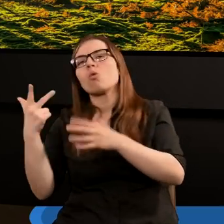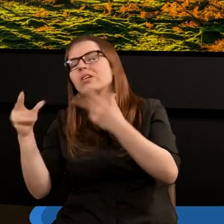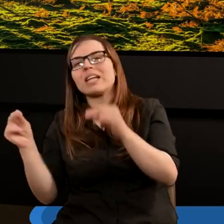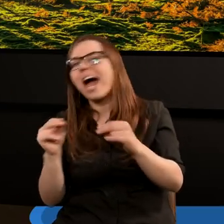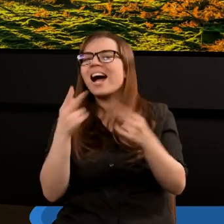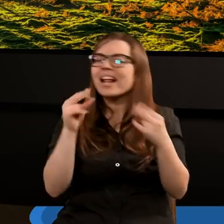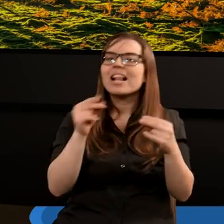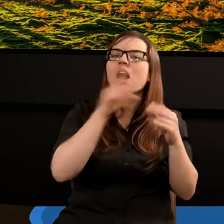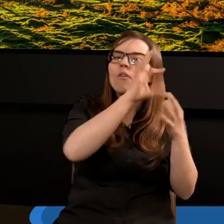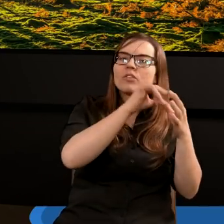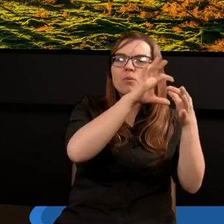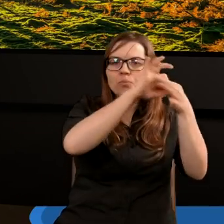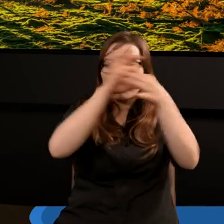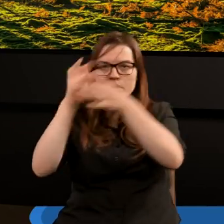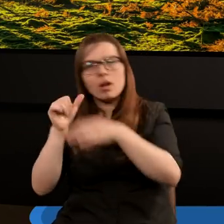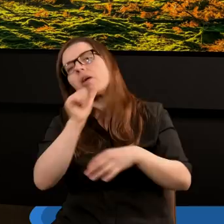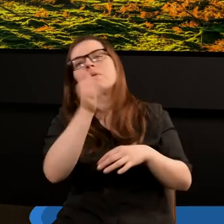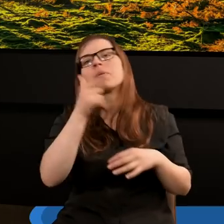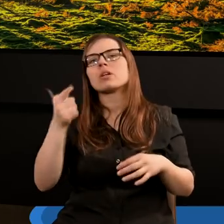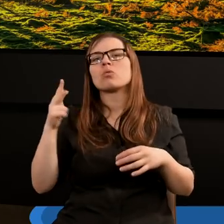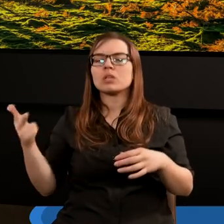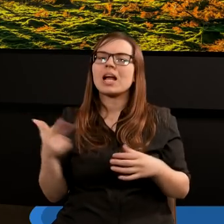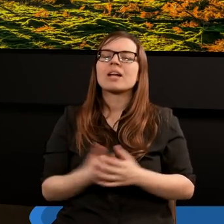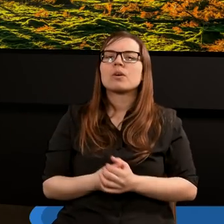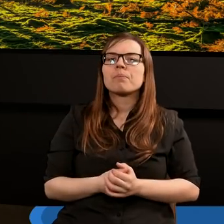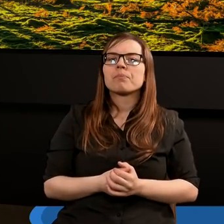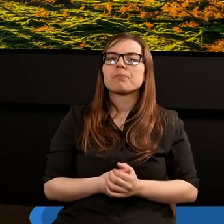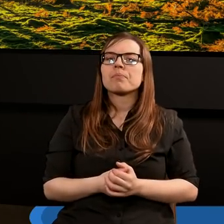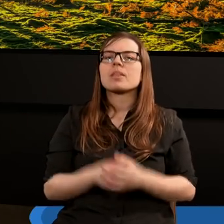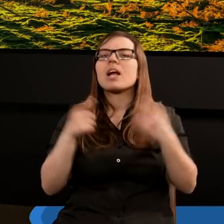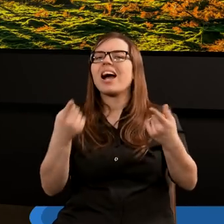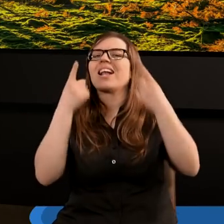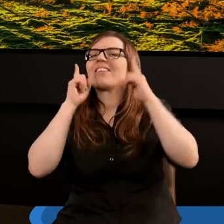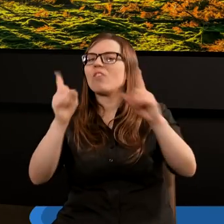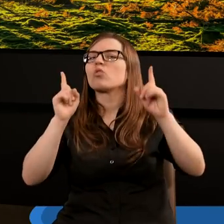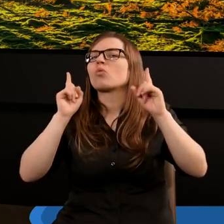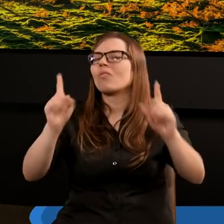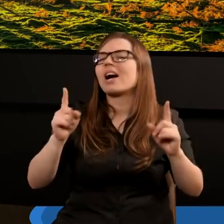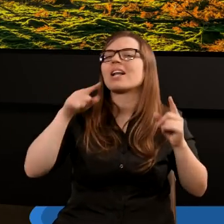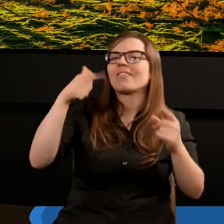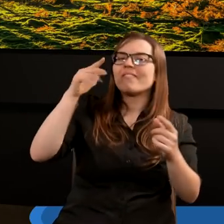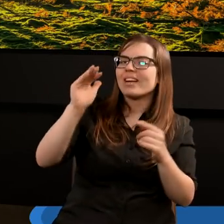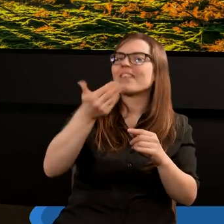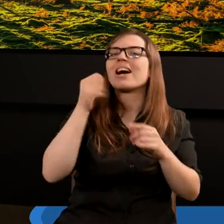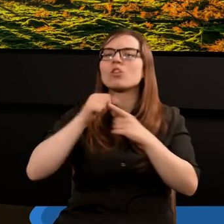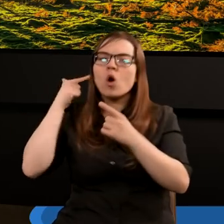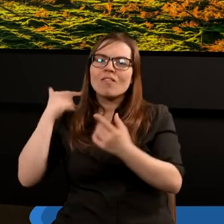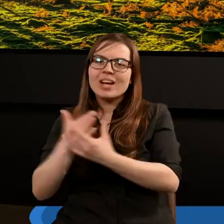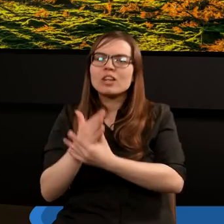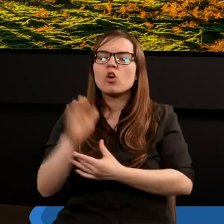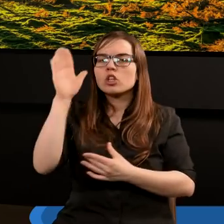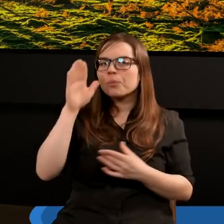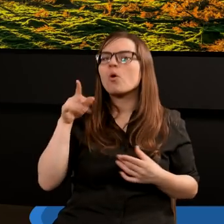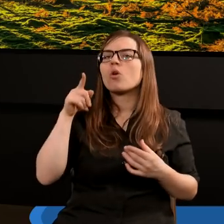zgłębiać, bo już dotykamy ósmego wiersza poselstwa drugiego anioła, ale zwróćcie uwagę, że tam jak jest wezwanie do wierności Bogu,